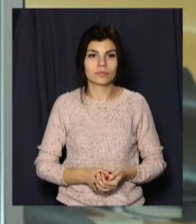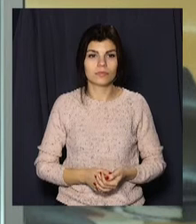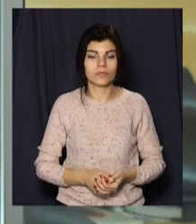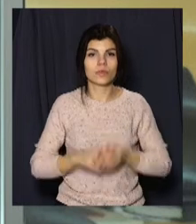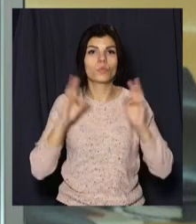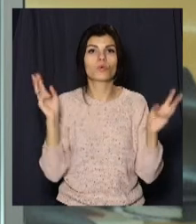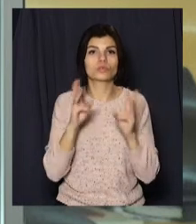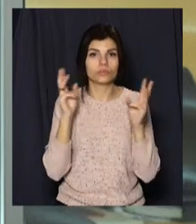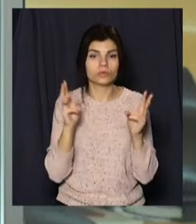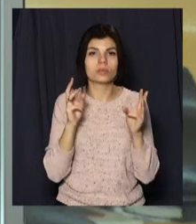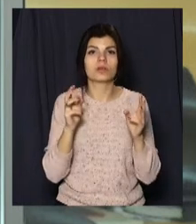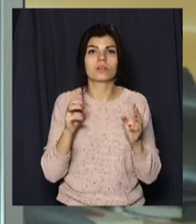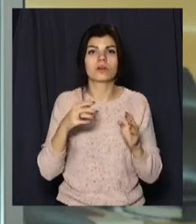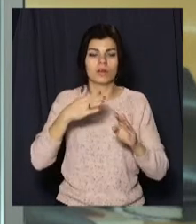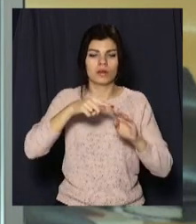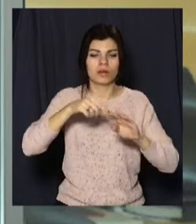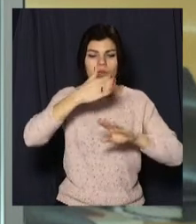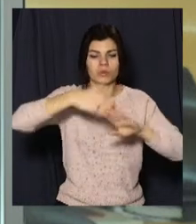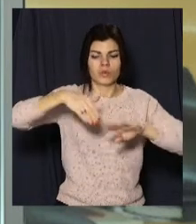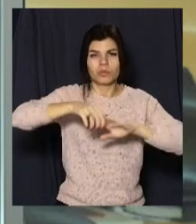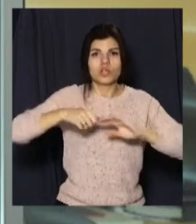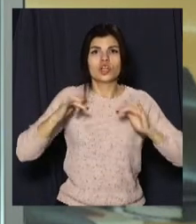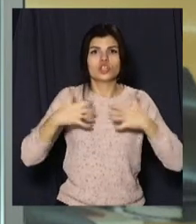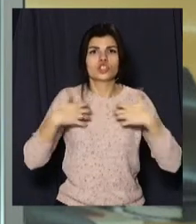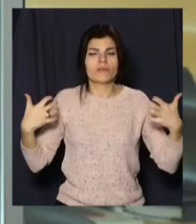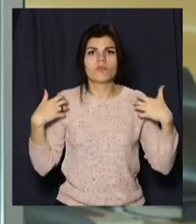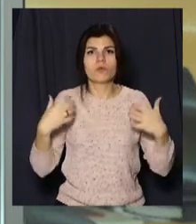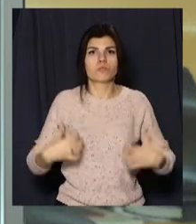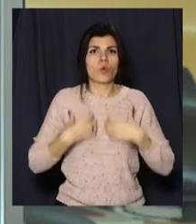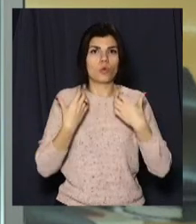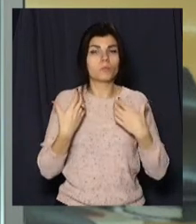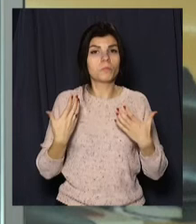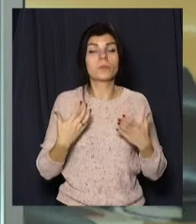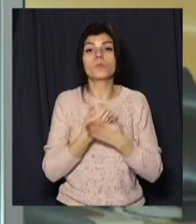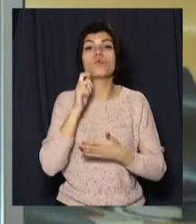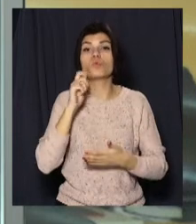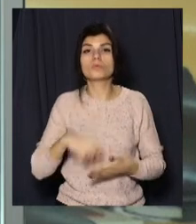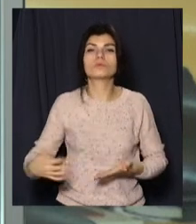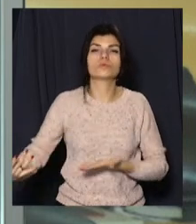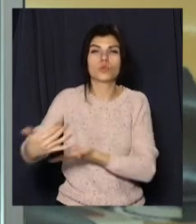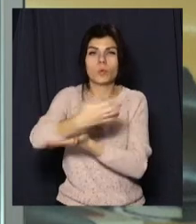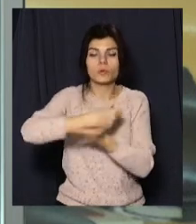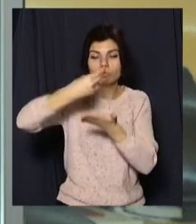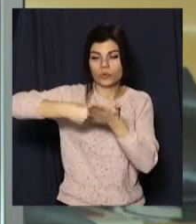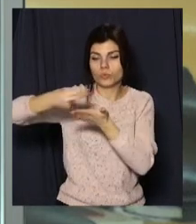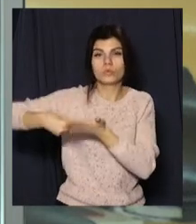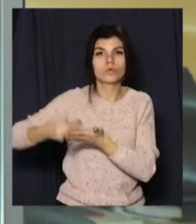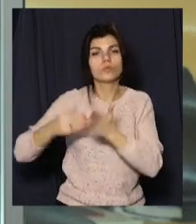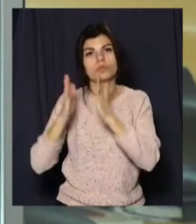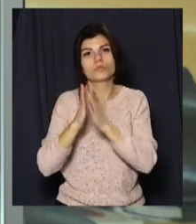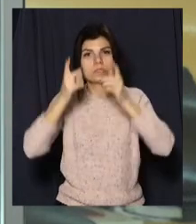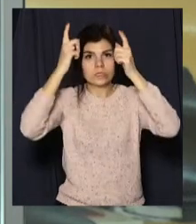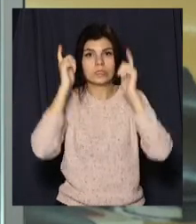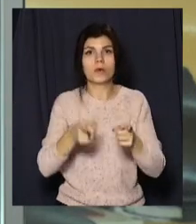Пожежі, відірвані пальці та перелякані тварини. Українці збирають підписи за петицію, у якій вимагають заборонити